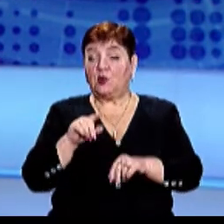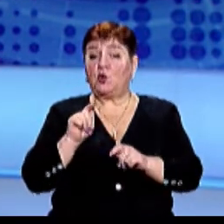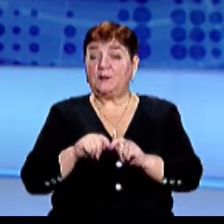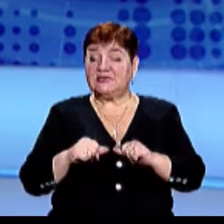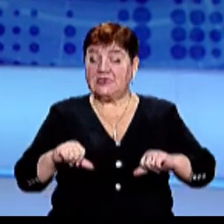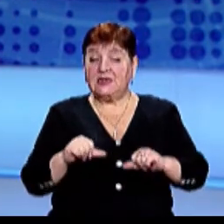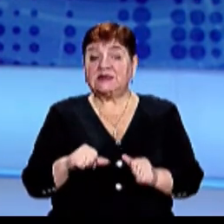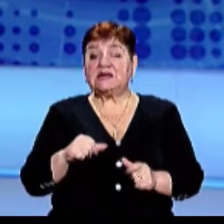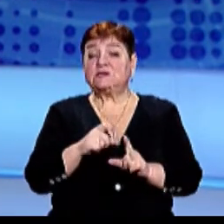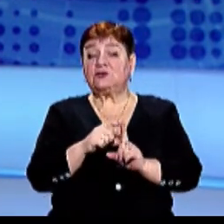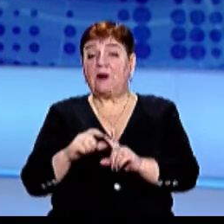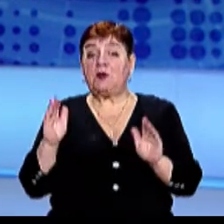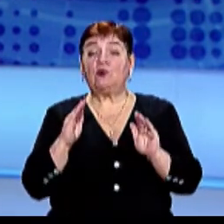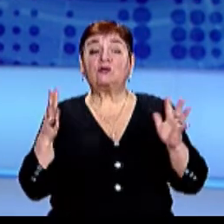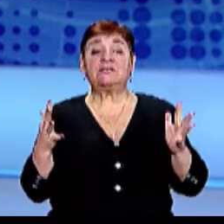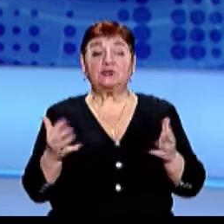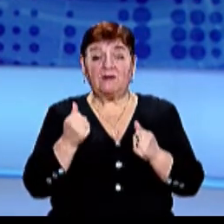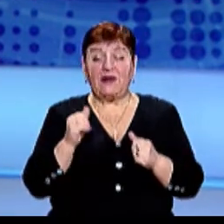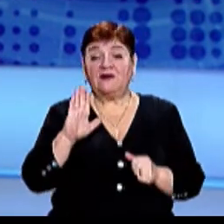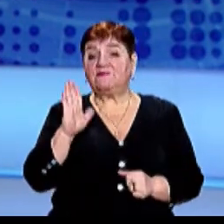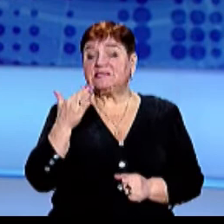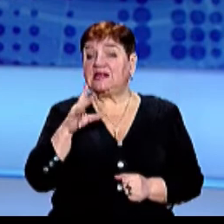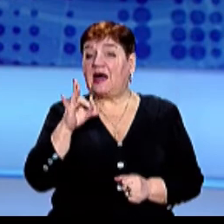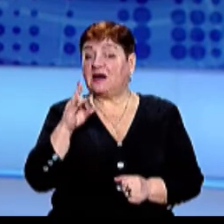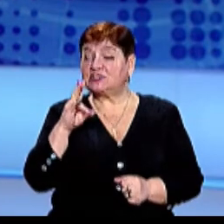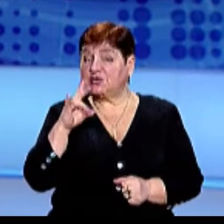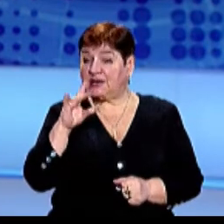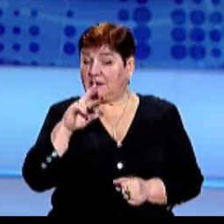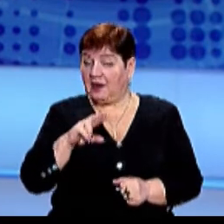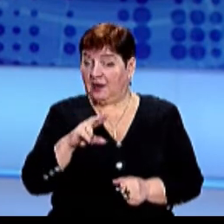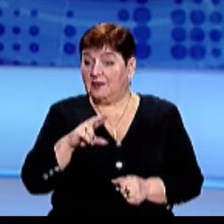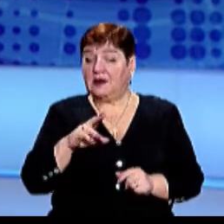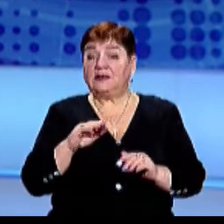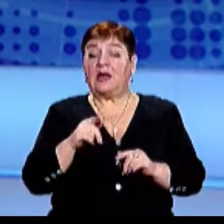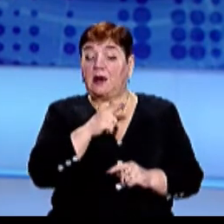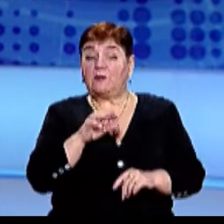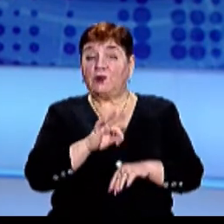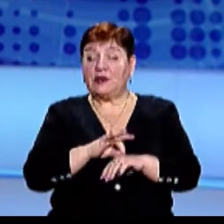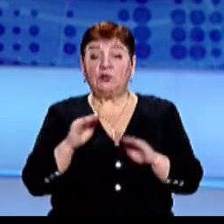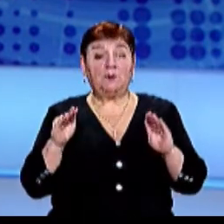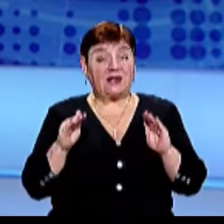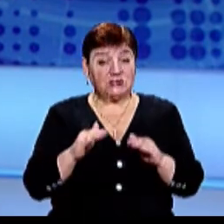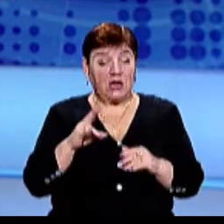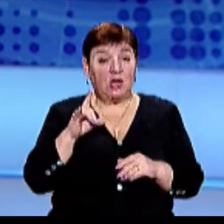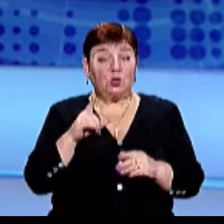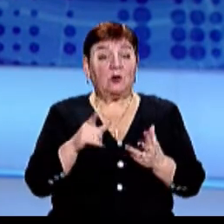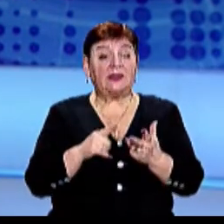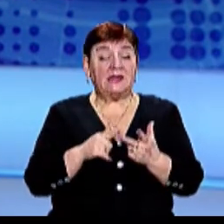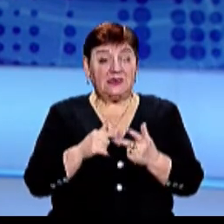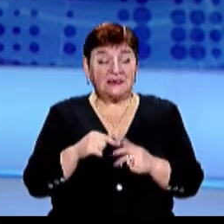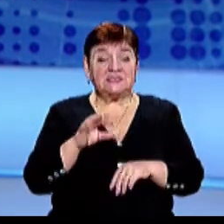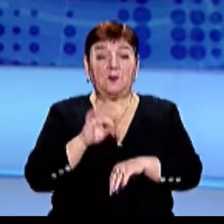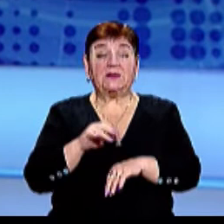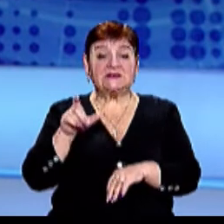словами начальника міського відділу охорони здоров'я Василя Решетарян Учні хворіють на ГРВ менше, однак загальна кількість пацієнтів